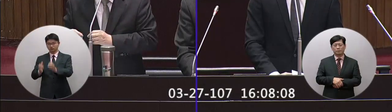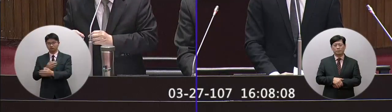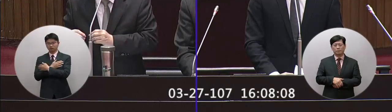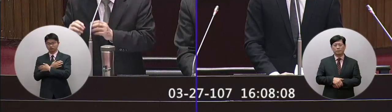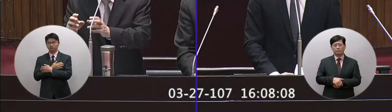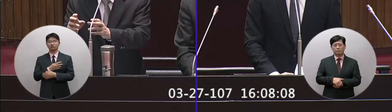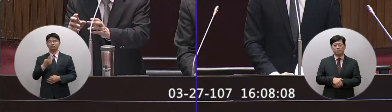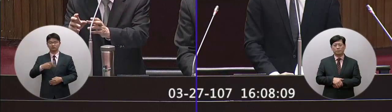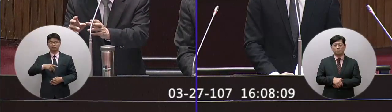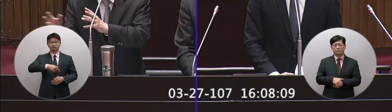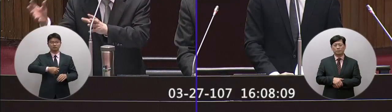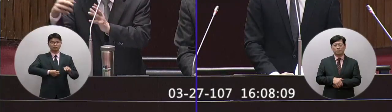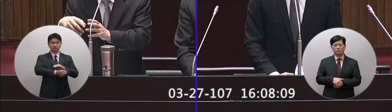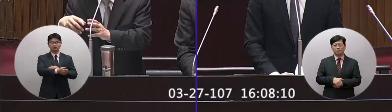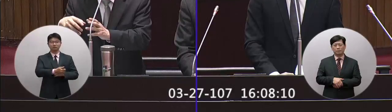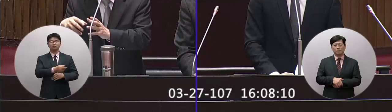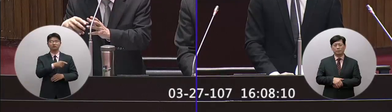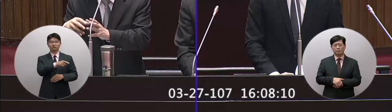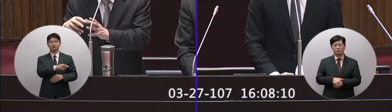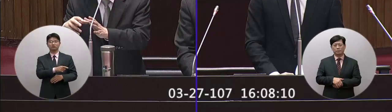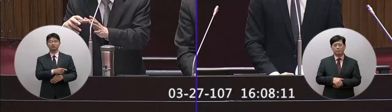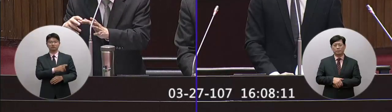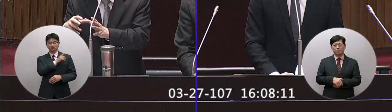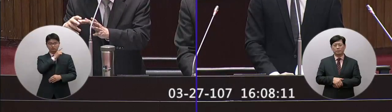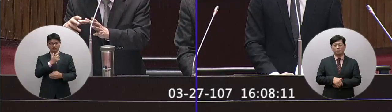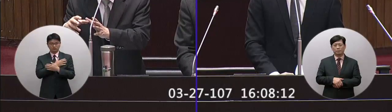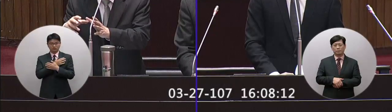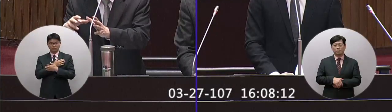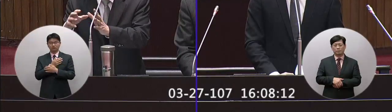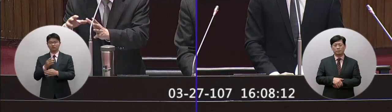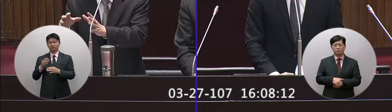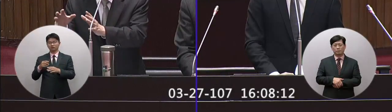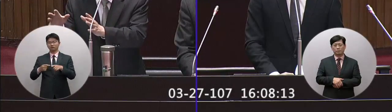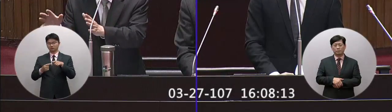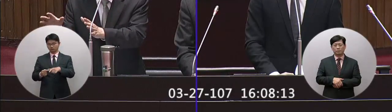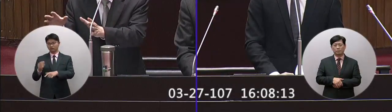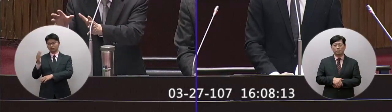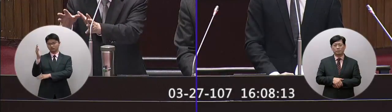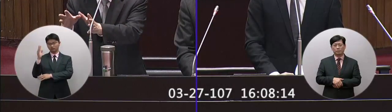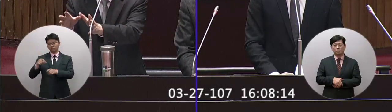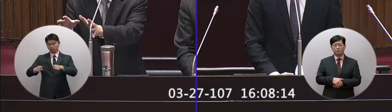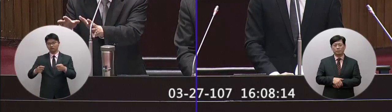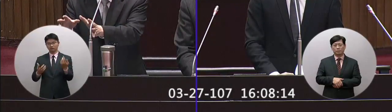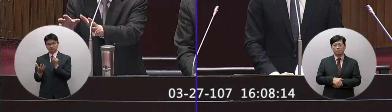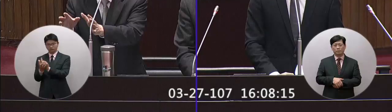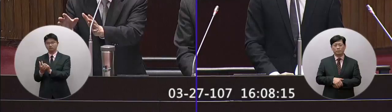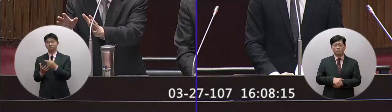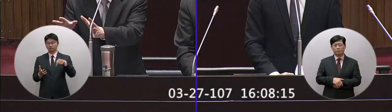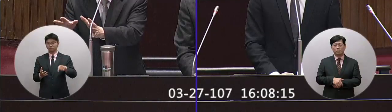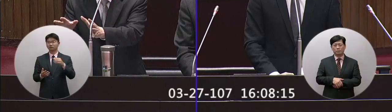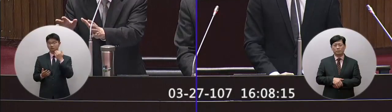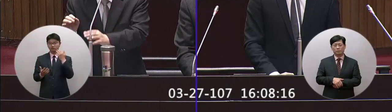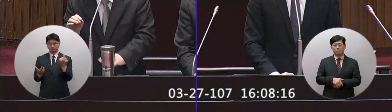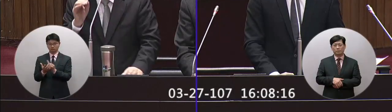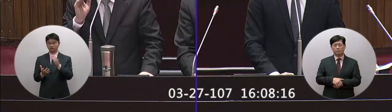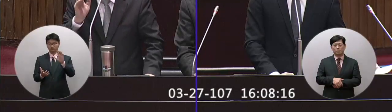他還是帶來有參加我們公立公立的所有公共法制度這個頂貼有